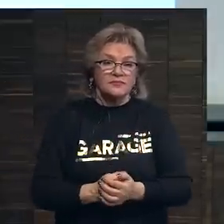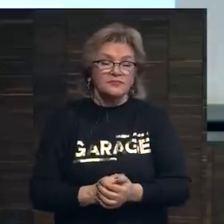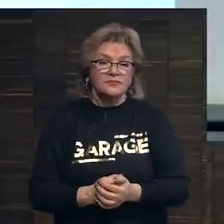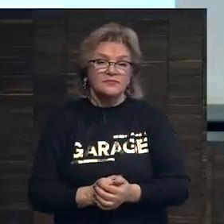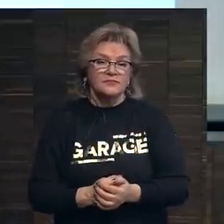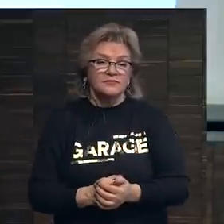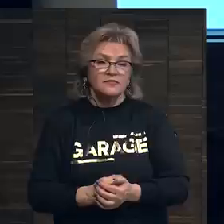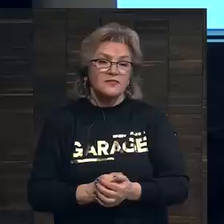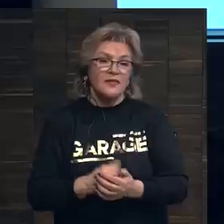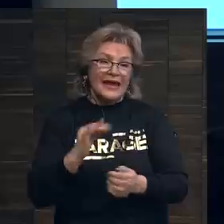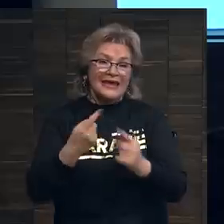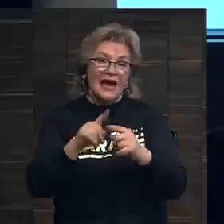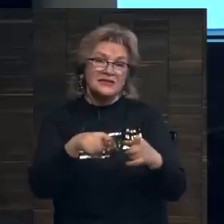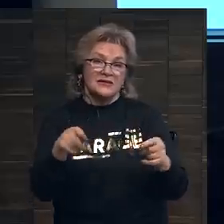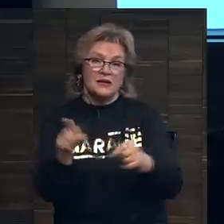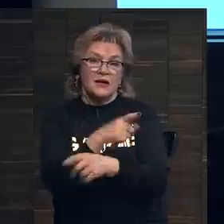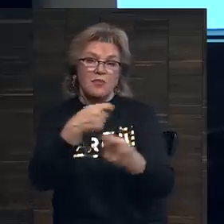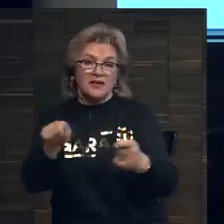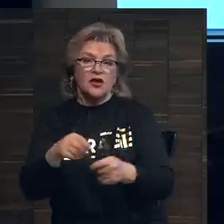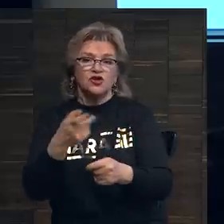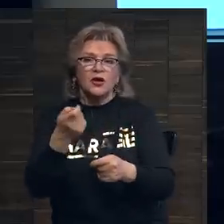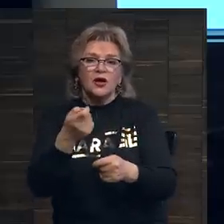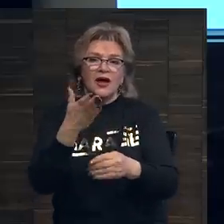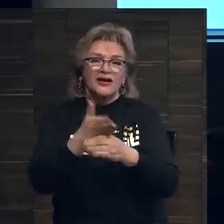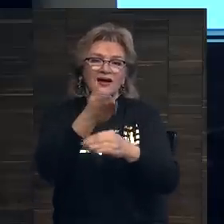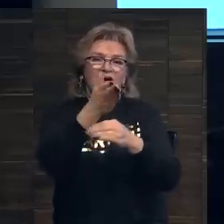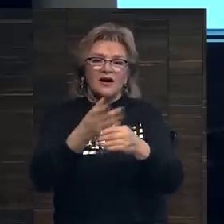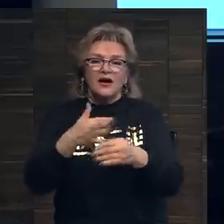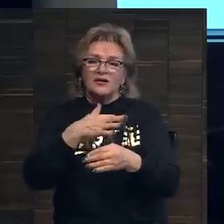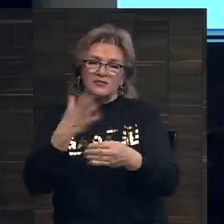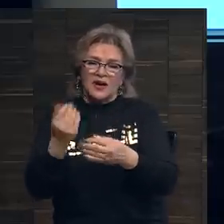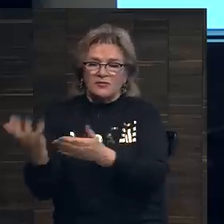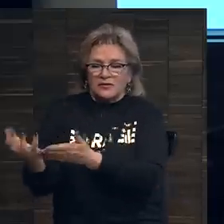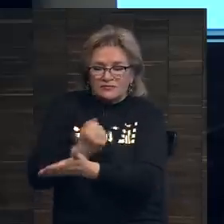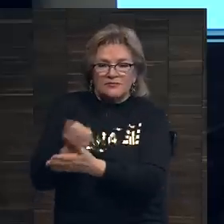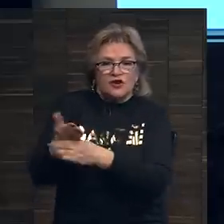и они немножко отхватывают долю аукционных продаж.